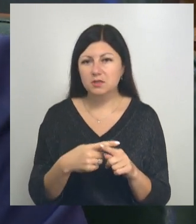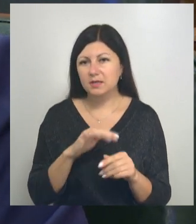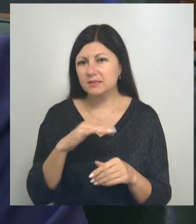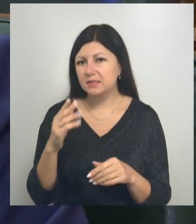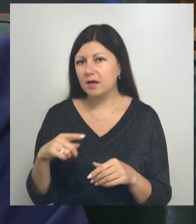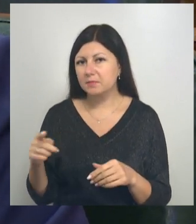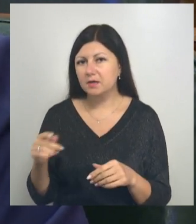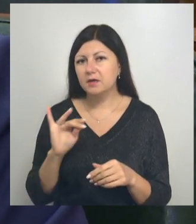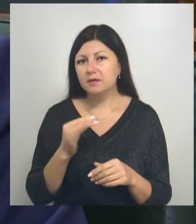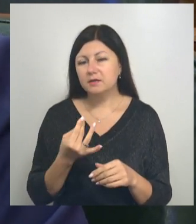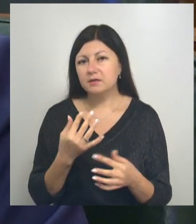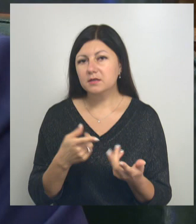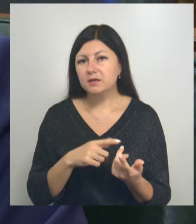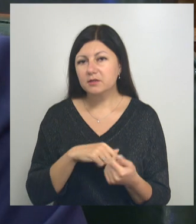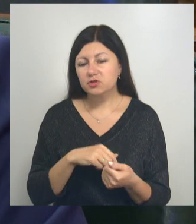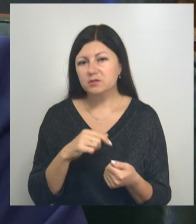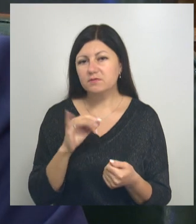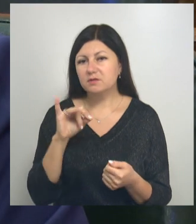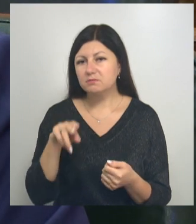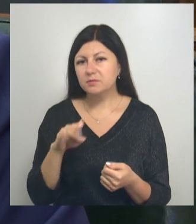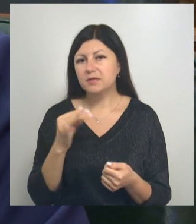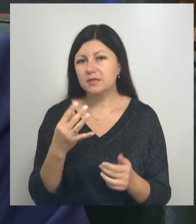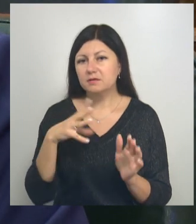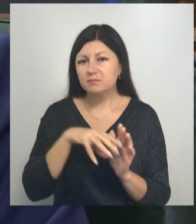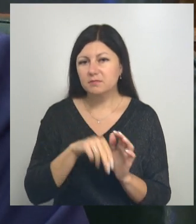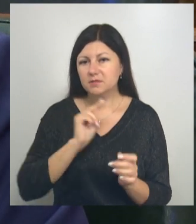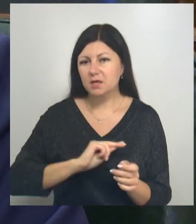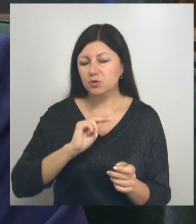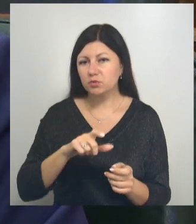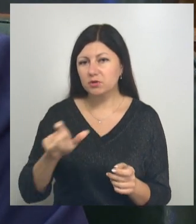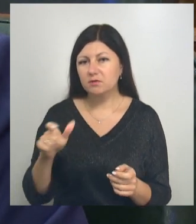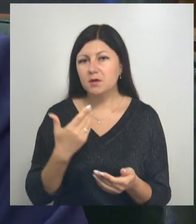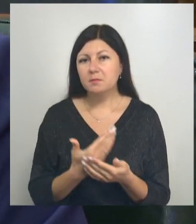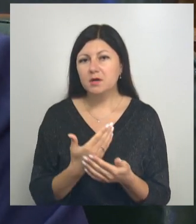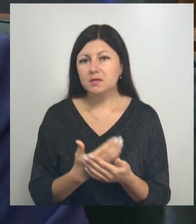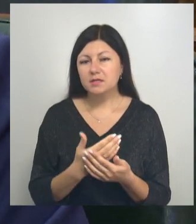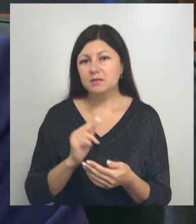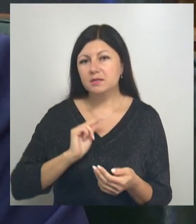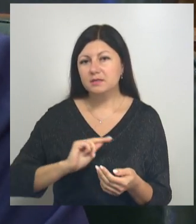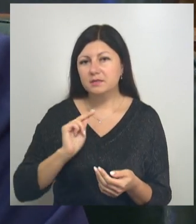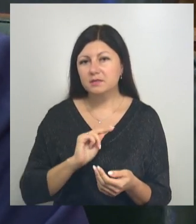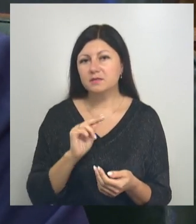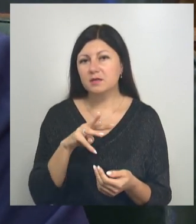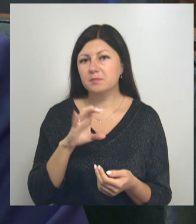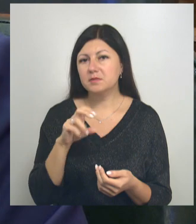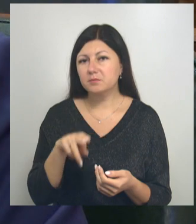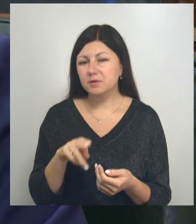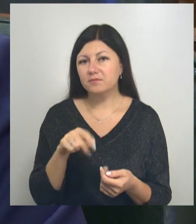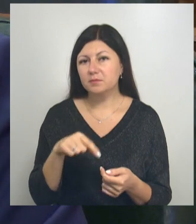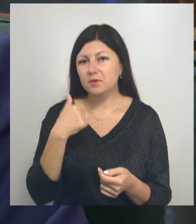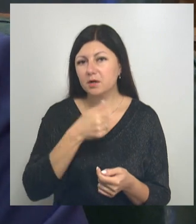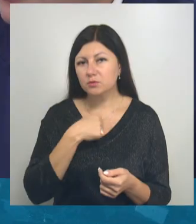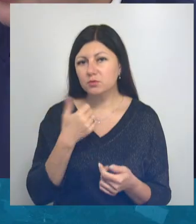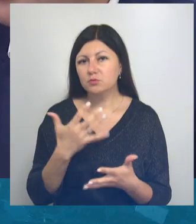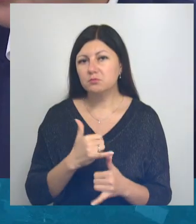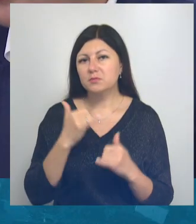количество субъектов МСП и численности их сотрудников. Таким образом, показатели деятельности субъектов МСП в текущем году достигли и